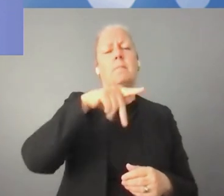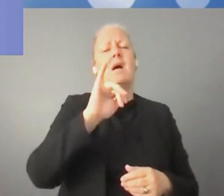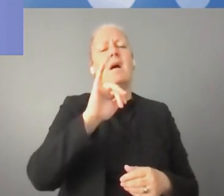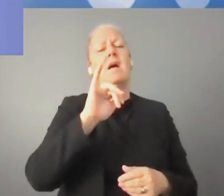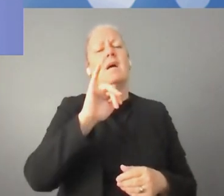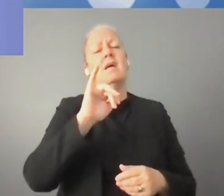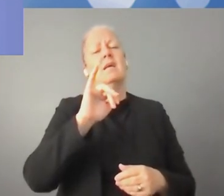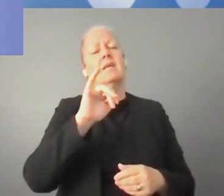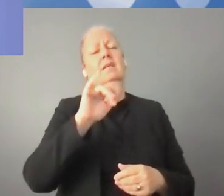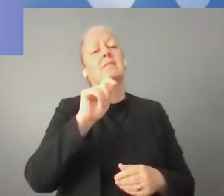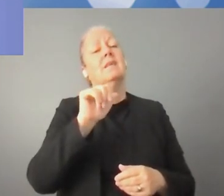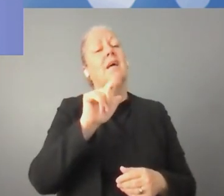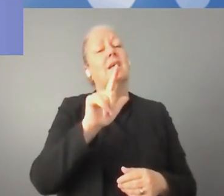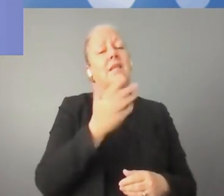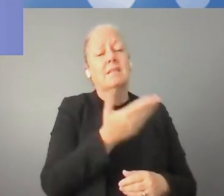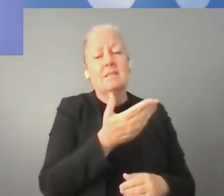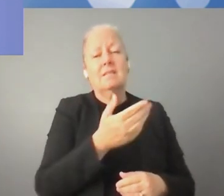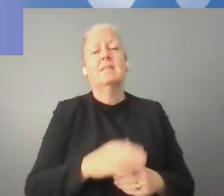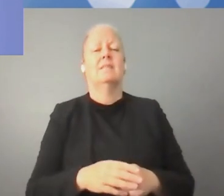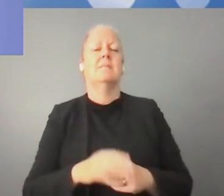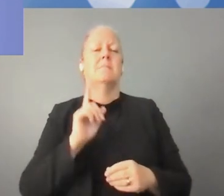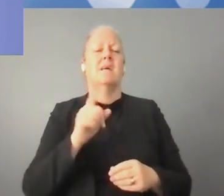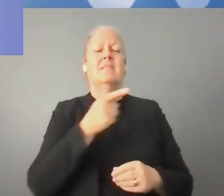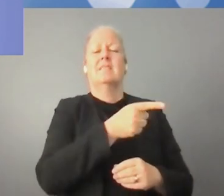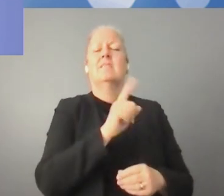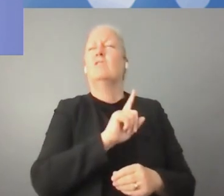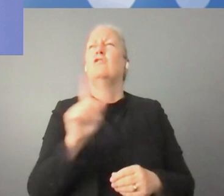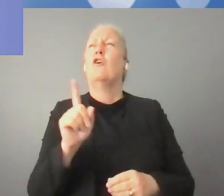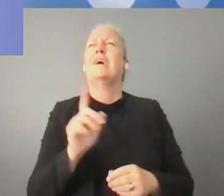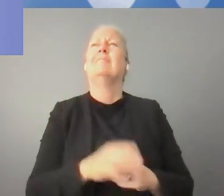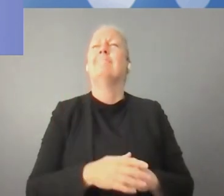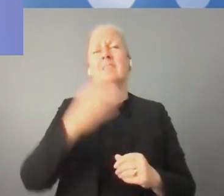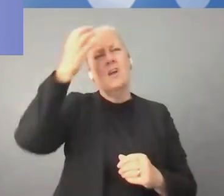لها سياسات وتدابير خاصة.